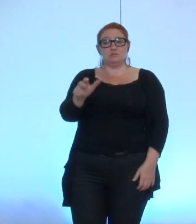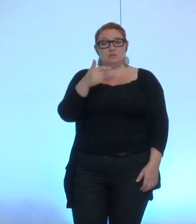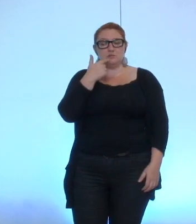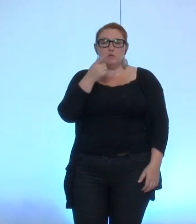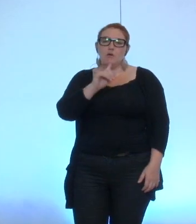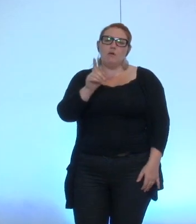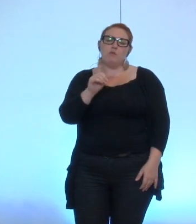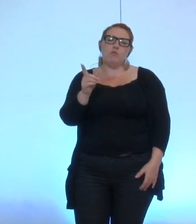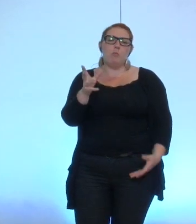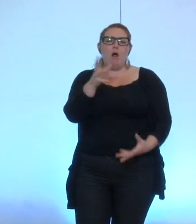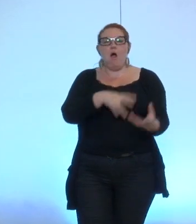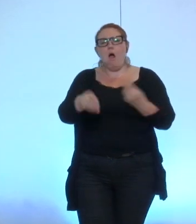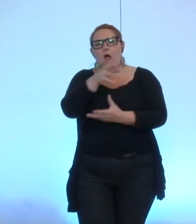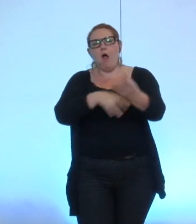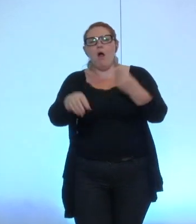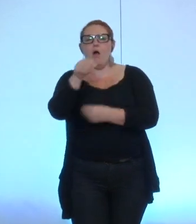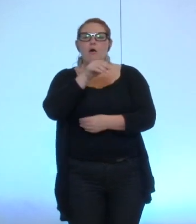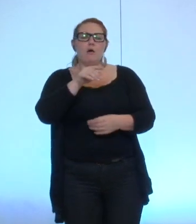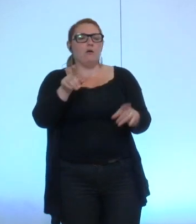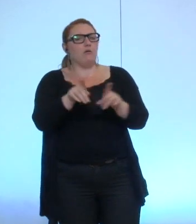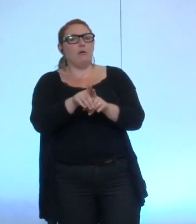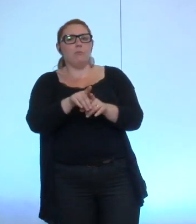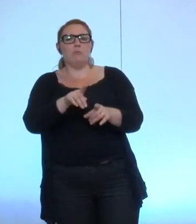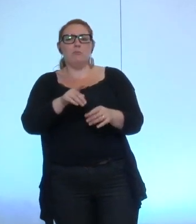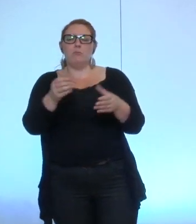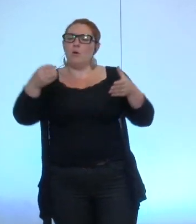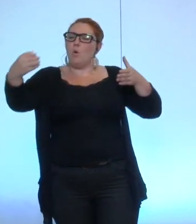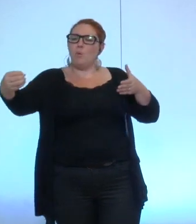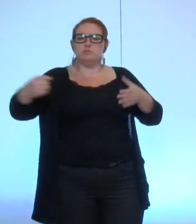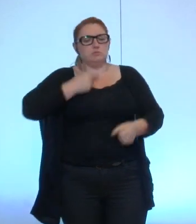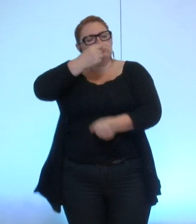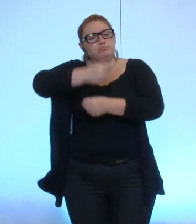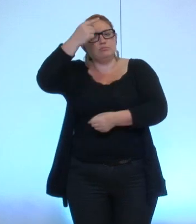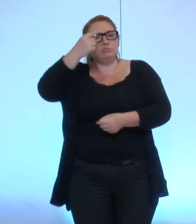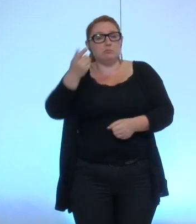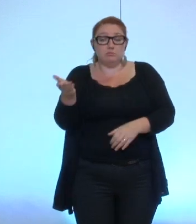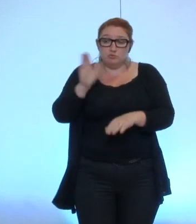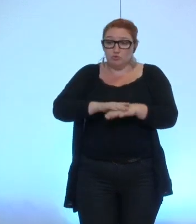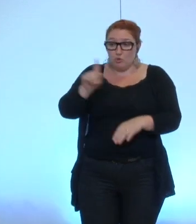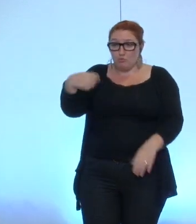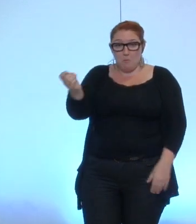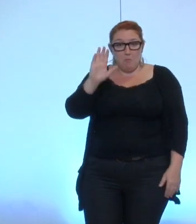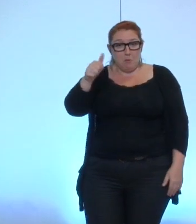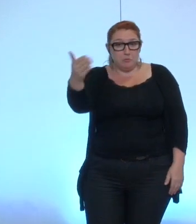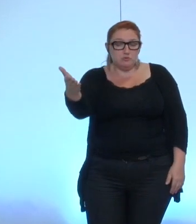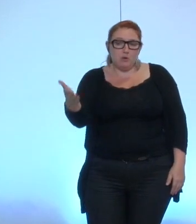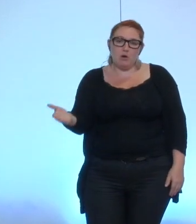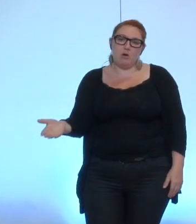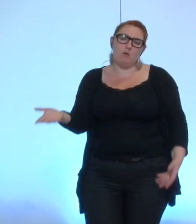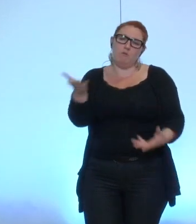n'a pas à jouer un jeu qui serait malsain en imposant la présence de l'opposition systématiquement là où elle n pas lieu d'être présente